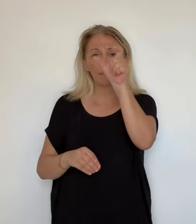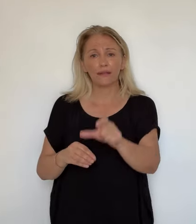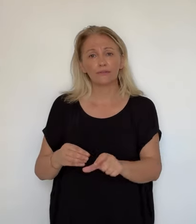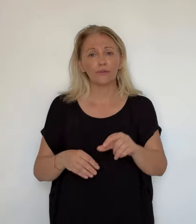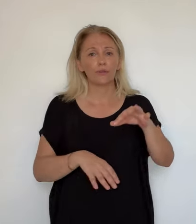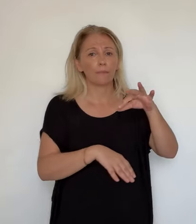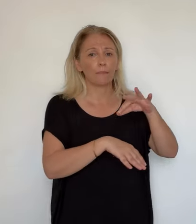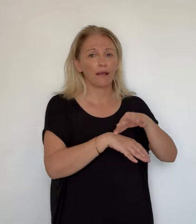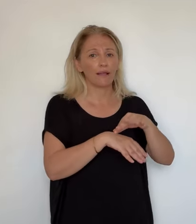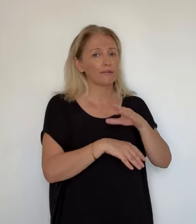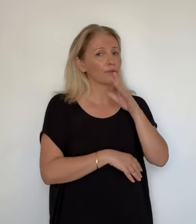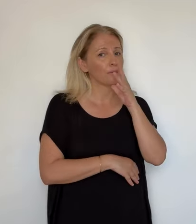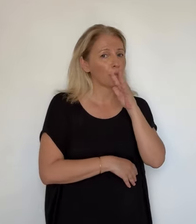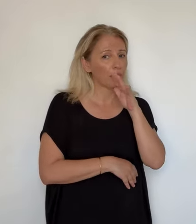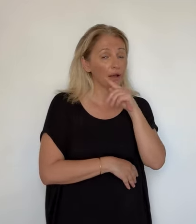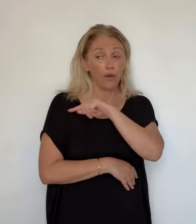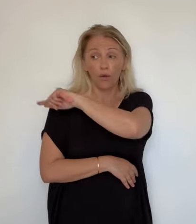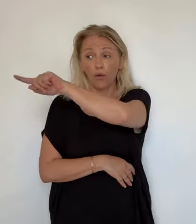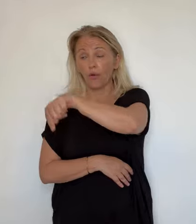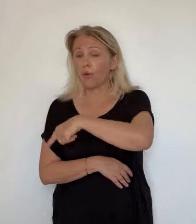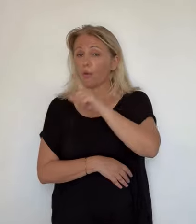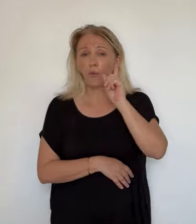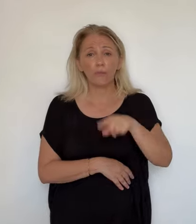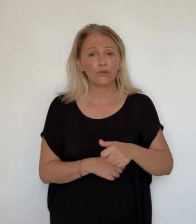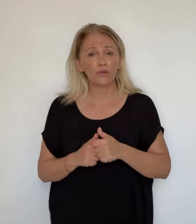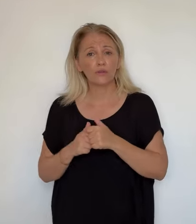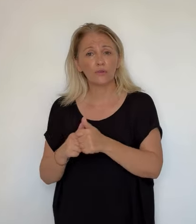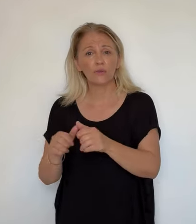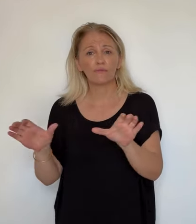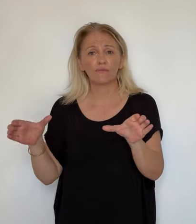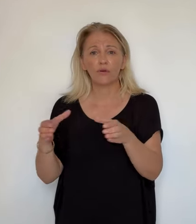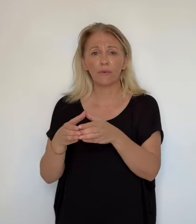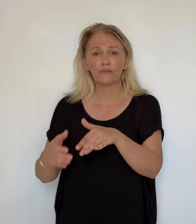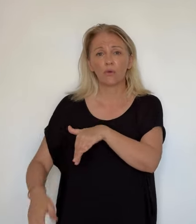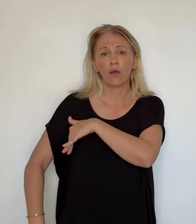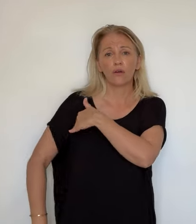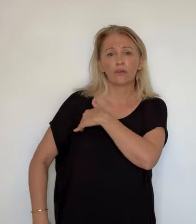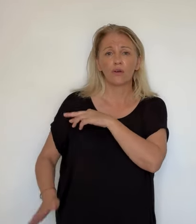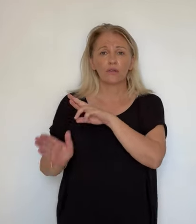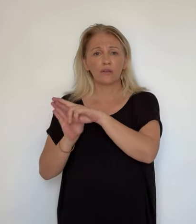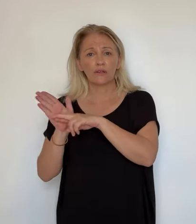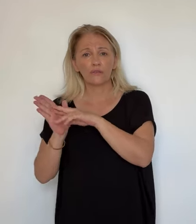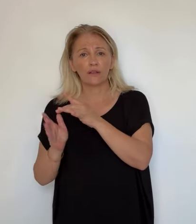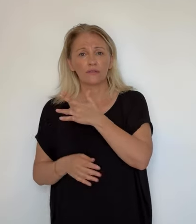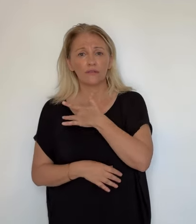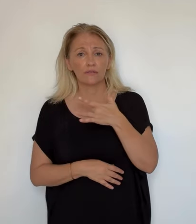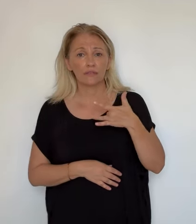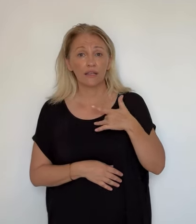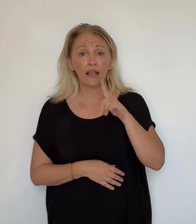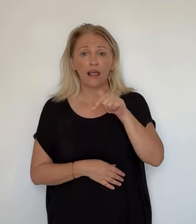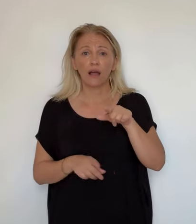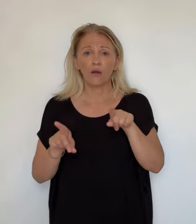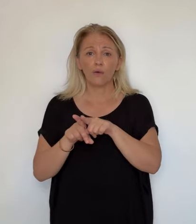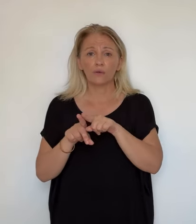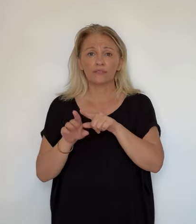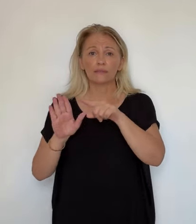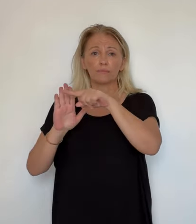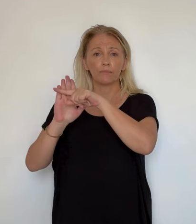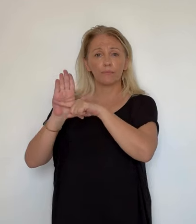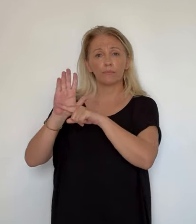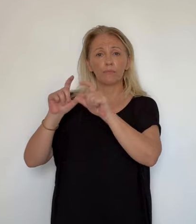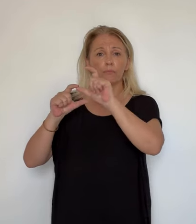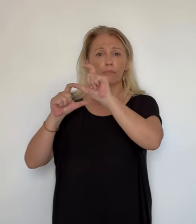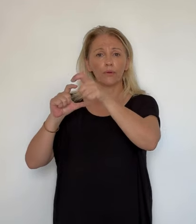certaines pathologies très simples que l'on peut gérer au comptoir. Tous les pharmaciens ne peuvent pas soigner des patients. Une formation dispensée par l'agence